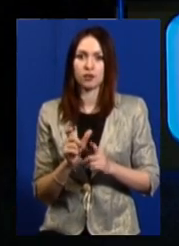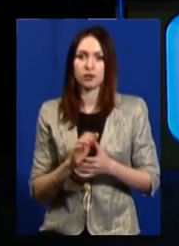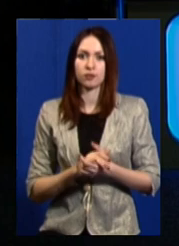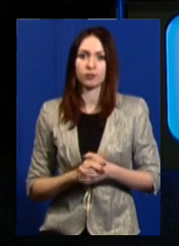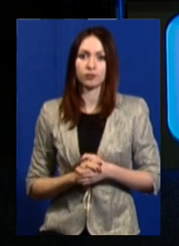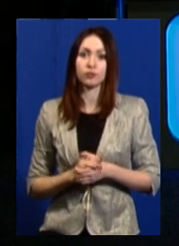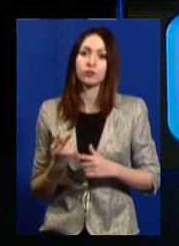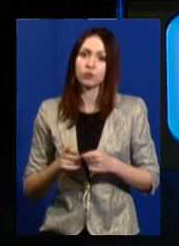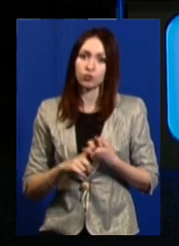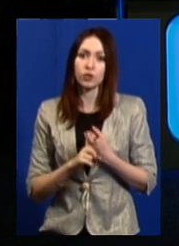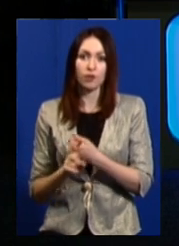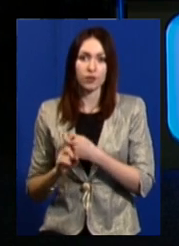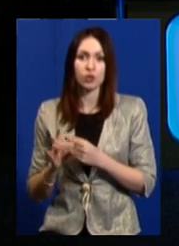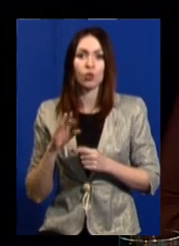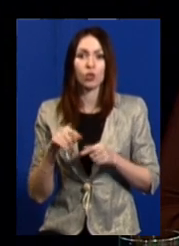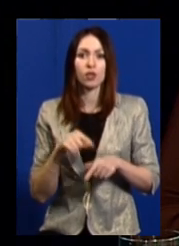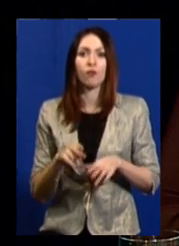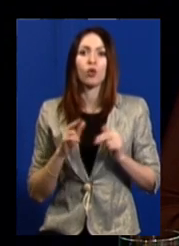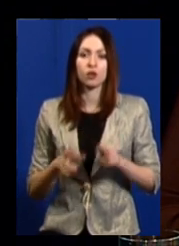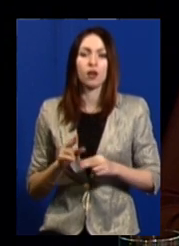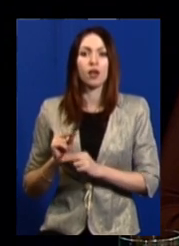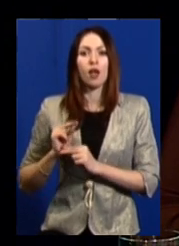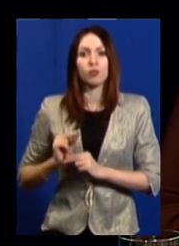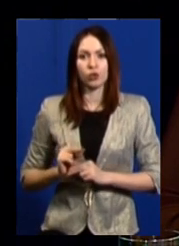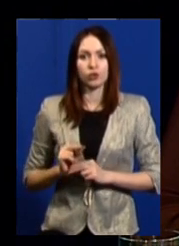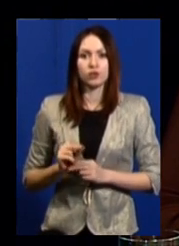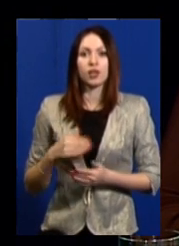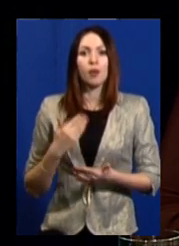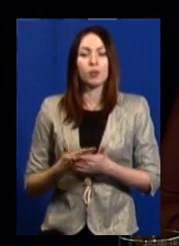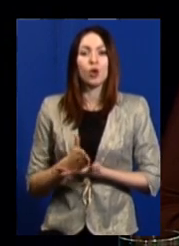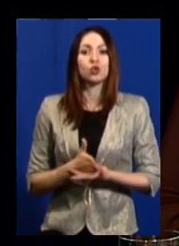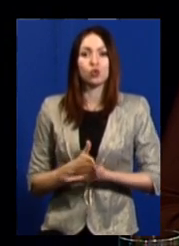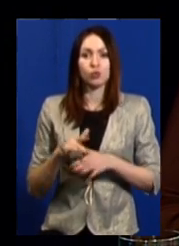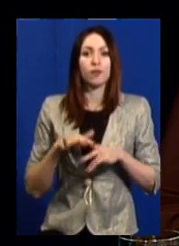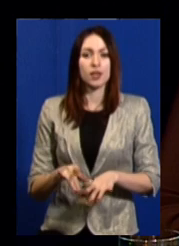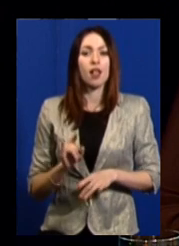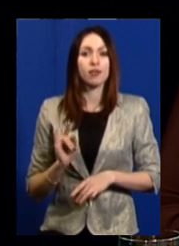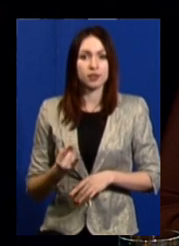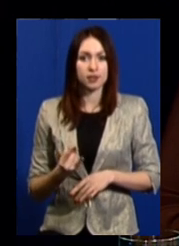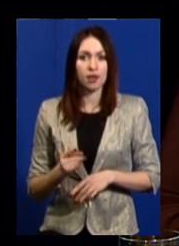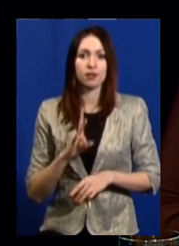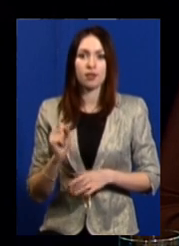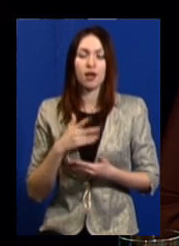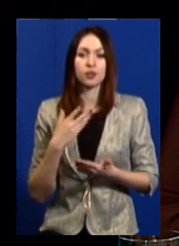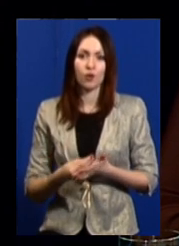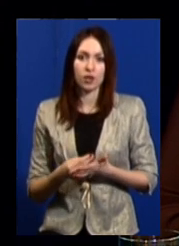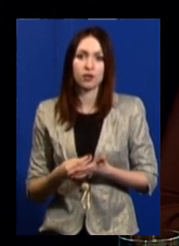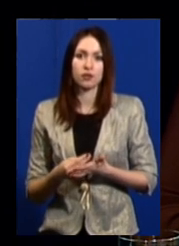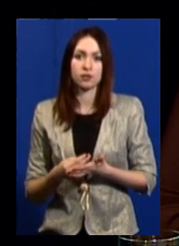Це залежить від того, як працюють, наприклад, служби у справах дітей в своїх